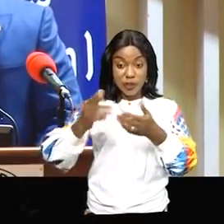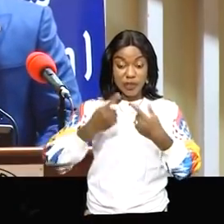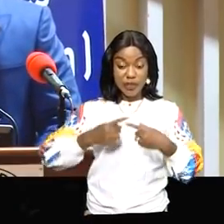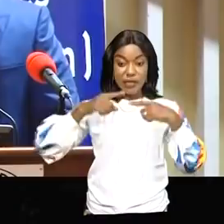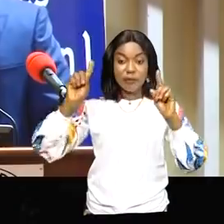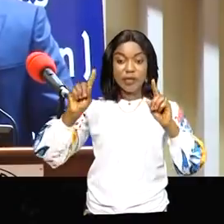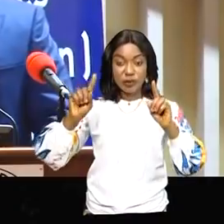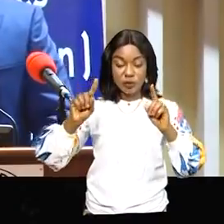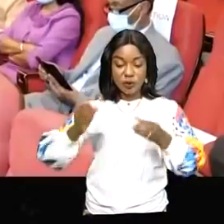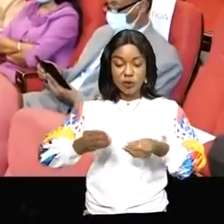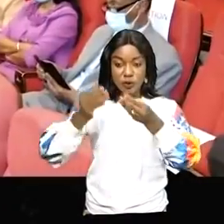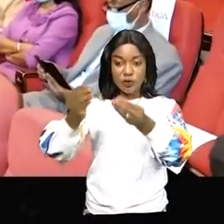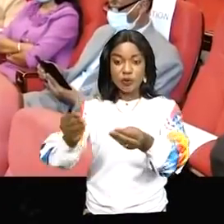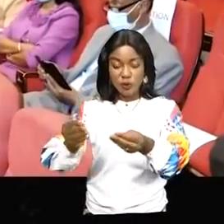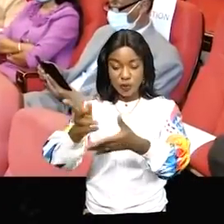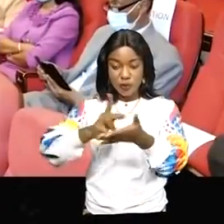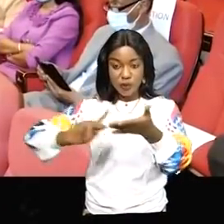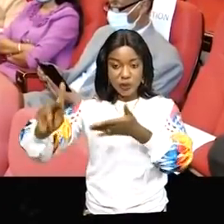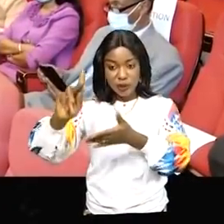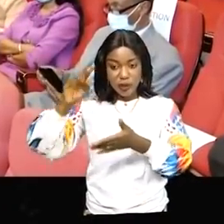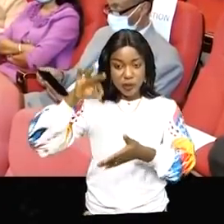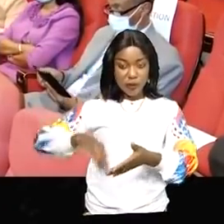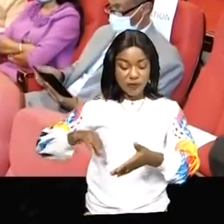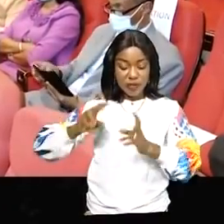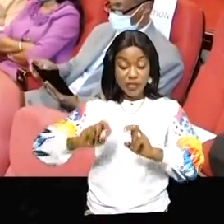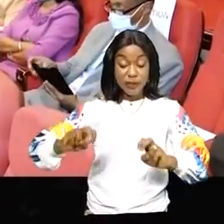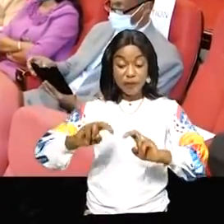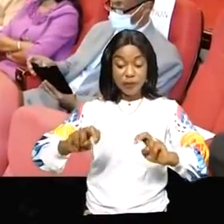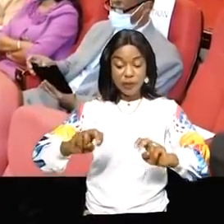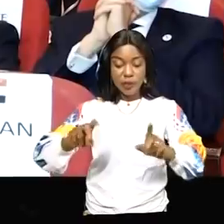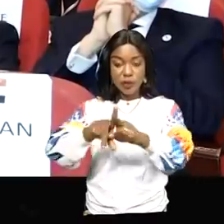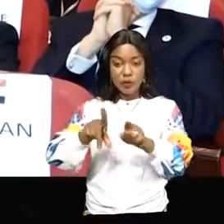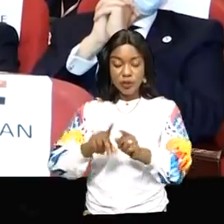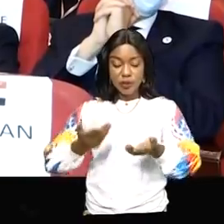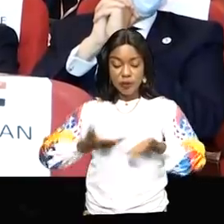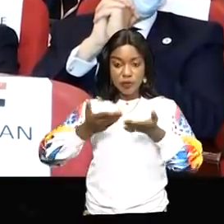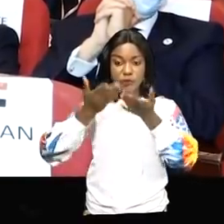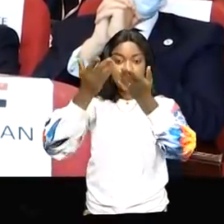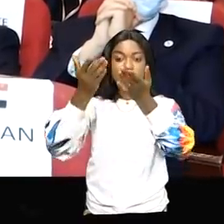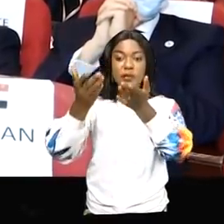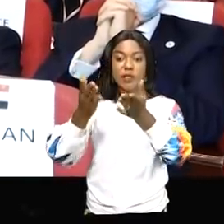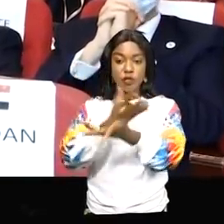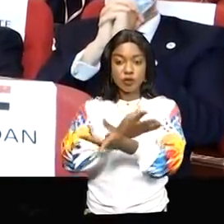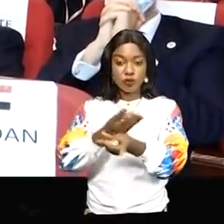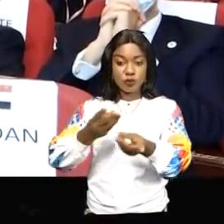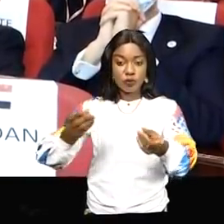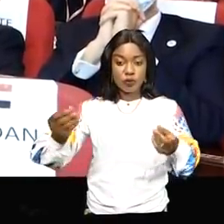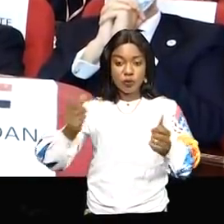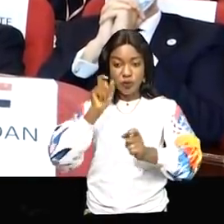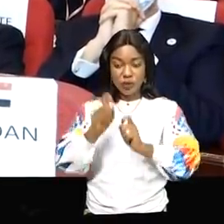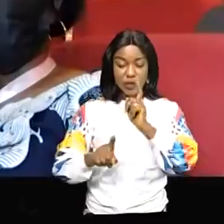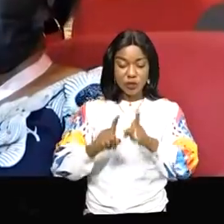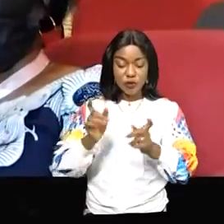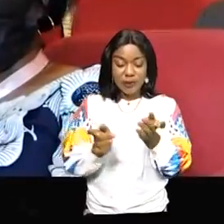offrent aux partis l'opportunité d'examiner et de proposer des solutions aux questions